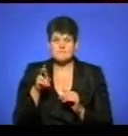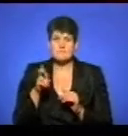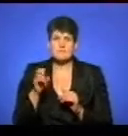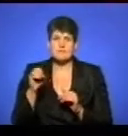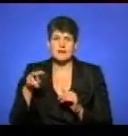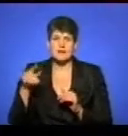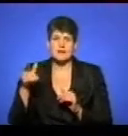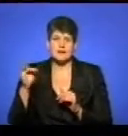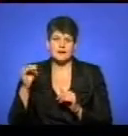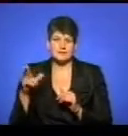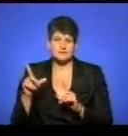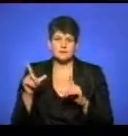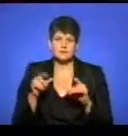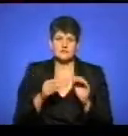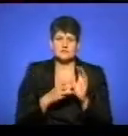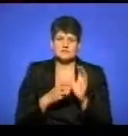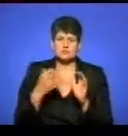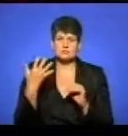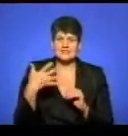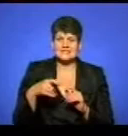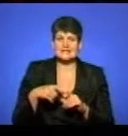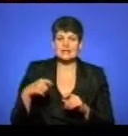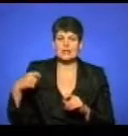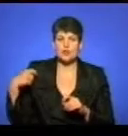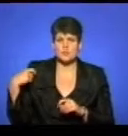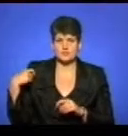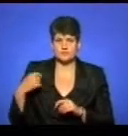Тернополя він подолав 850 кілометрів.